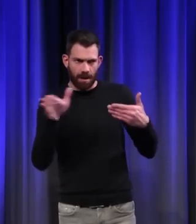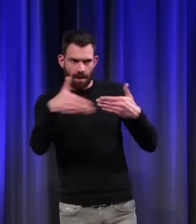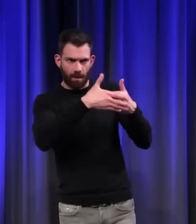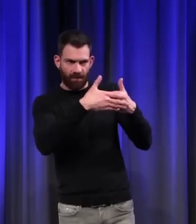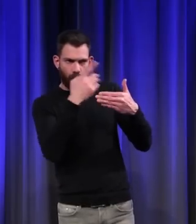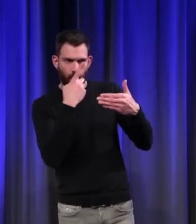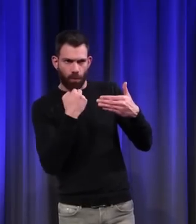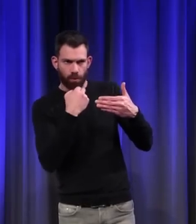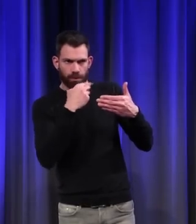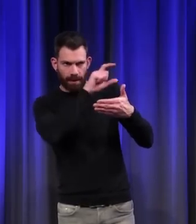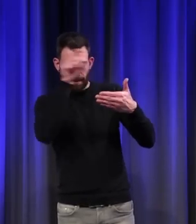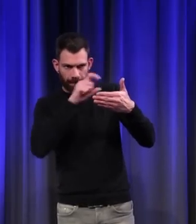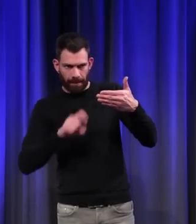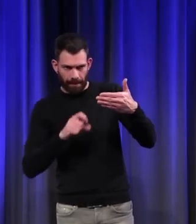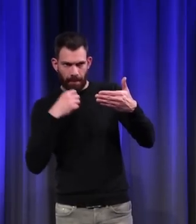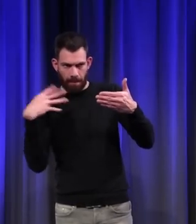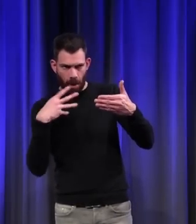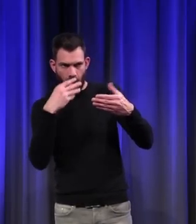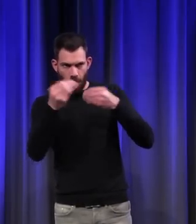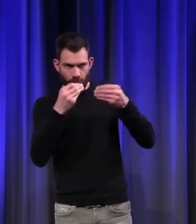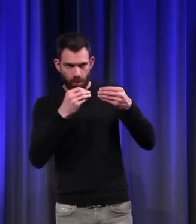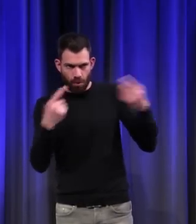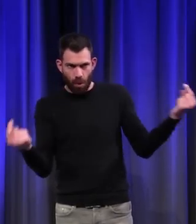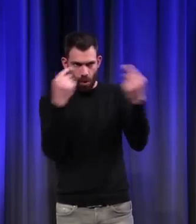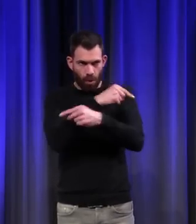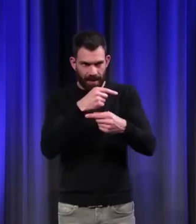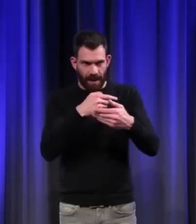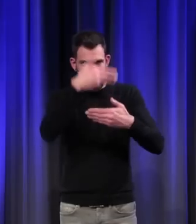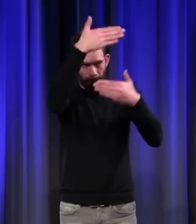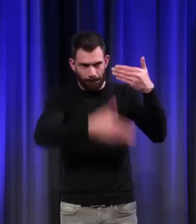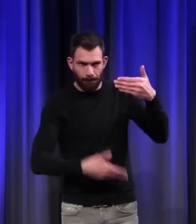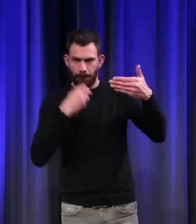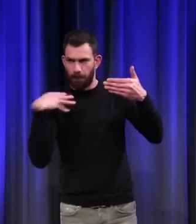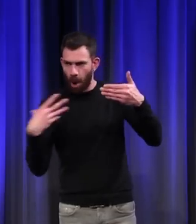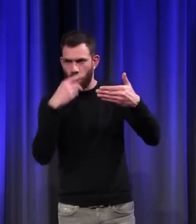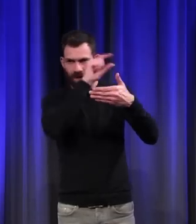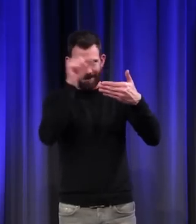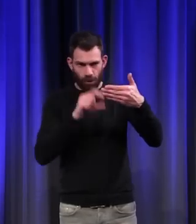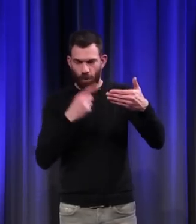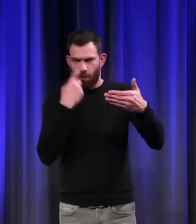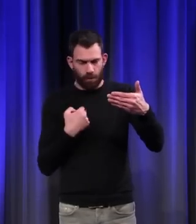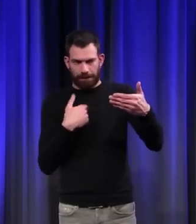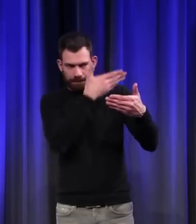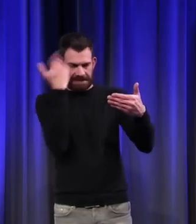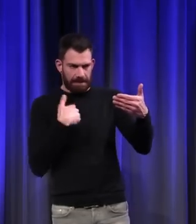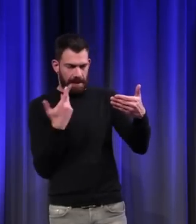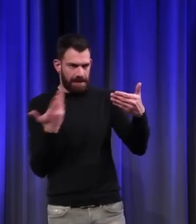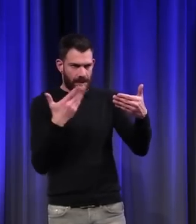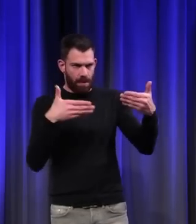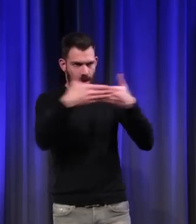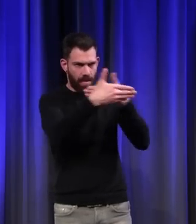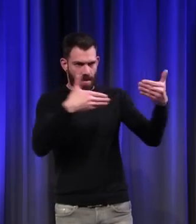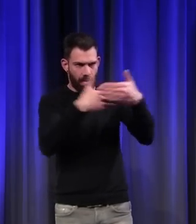figure ? On ne sait pas. Il n'y qu'un plan, il n'y a pas deux. C'est une espèce de scandale. En revanche, si vous